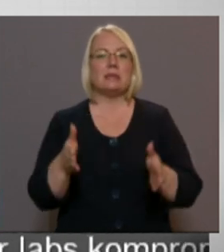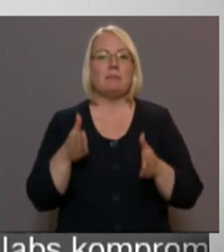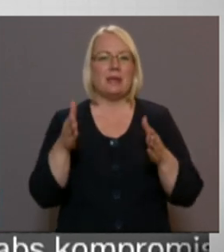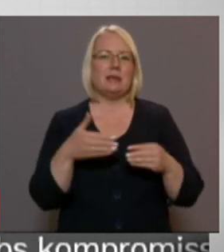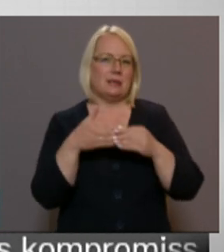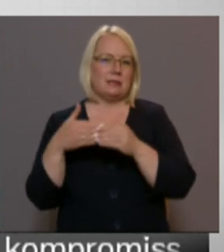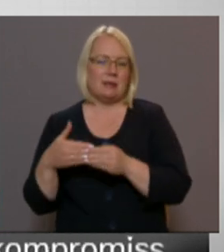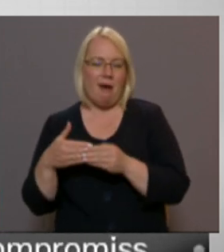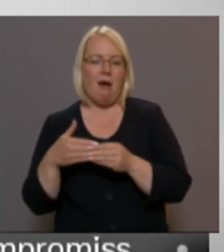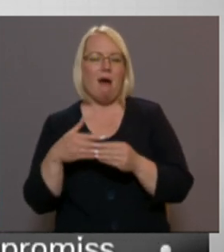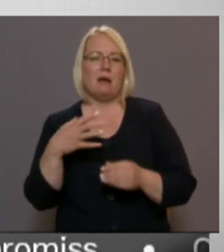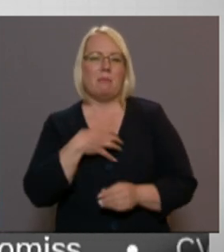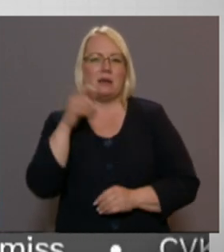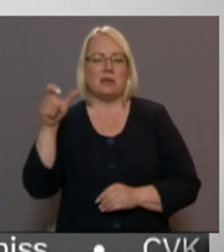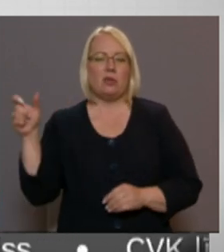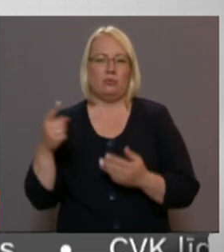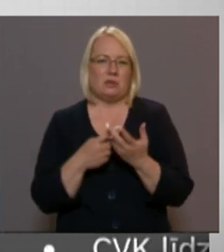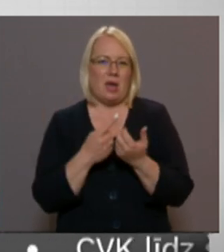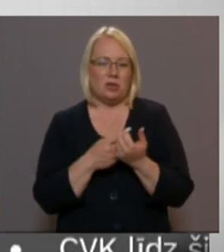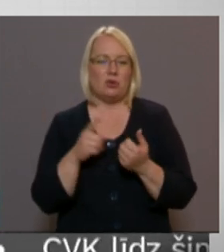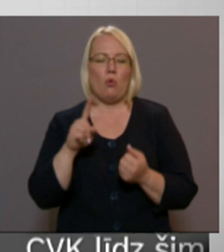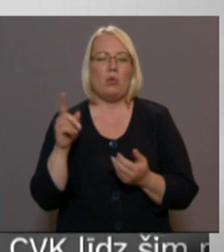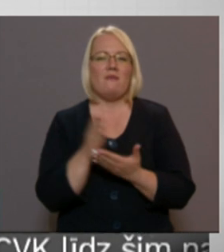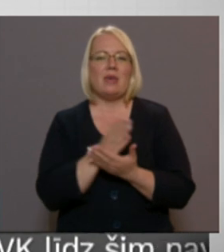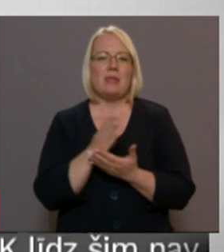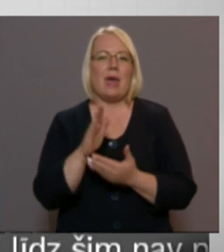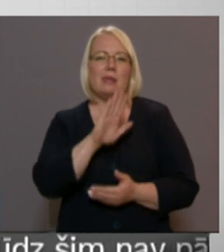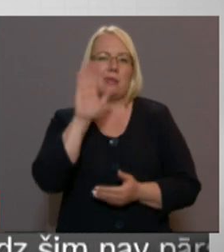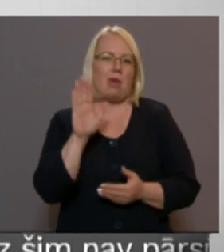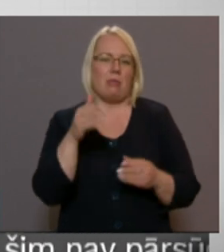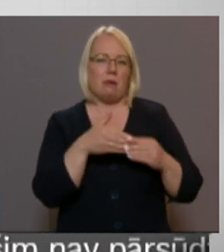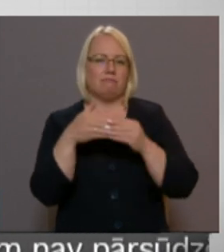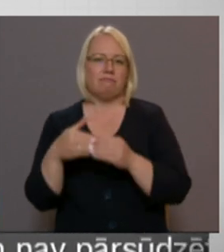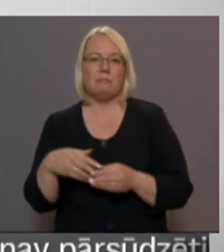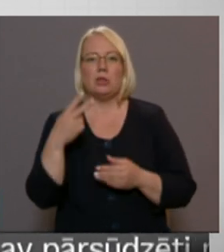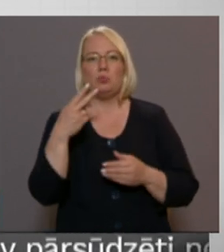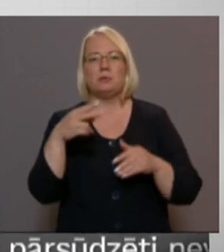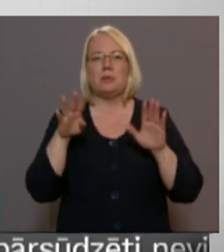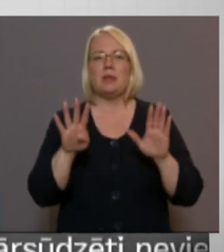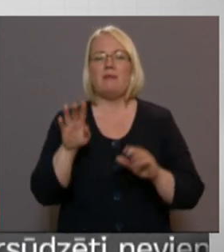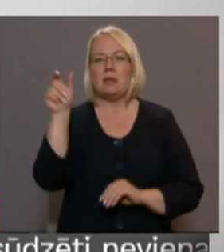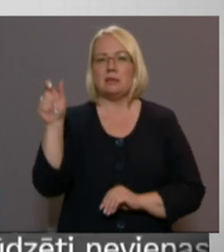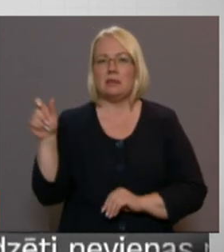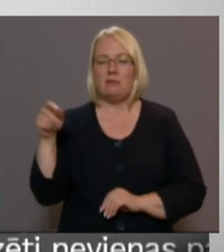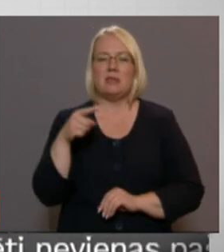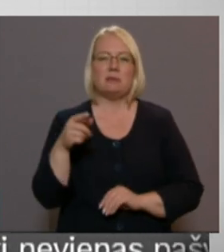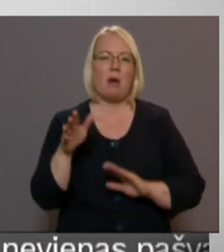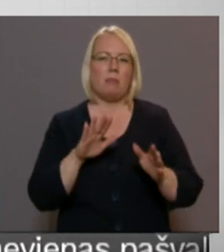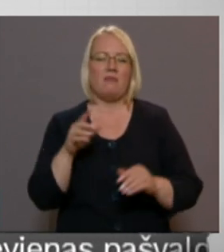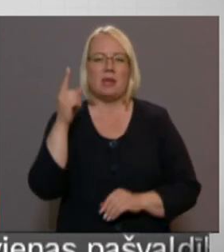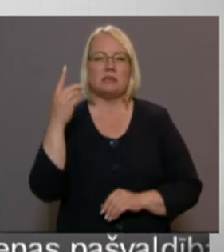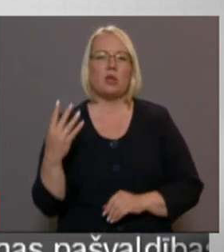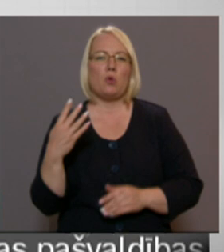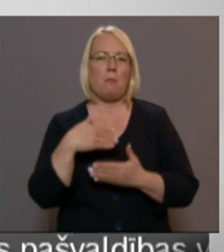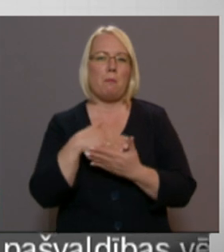esošo Covid-19 pacientu skaits un vidēja dienā slimnīcās nogādāti 29 pacienti. Tas ir par aptu vērni satura daļu